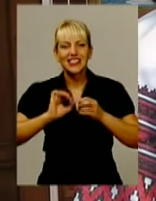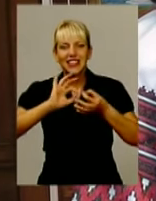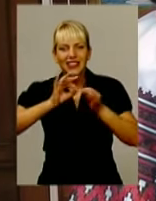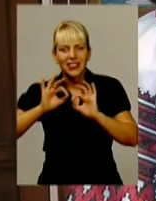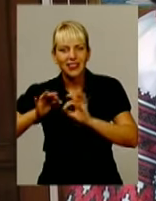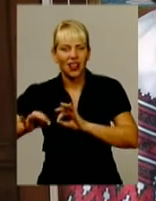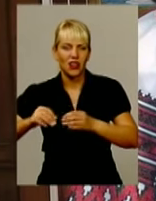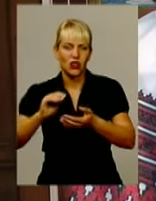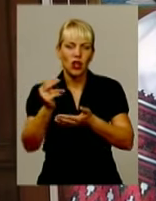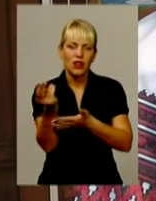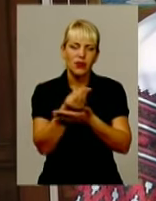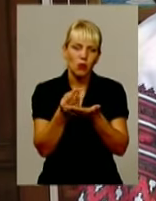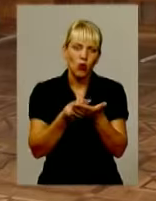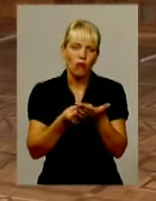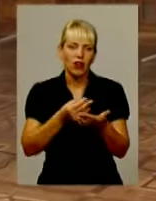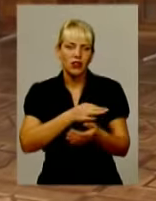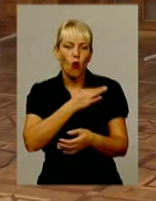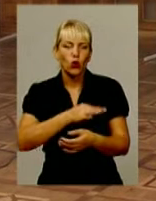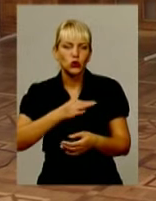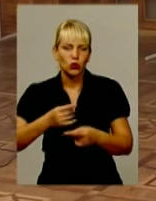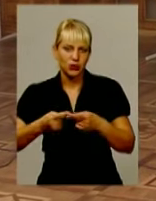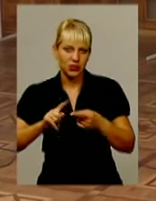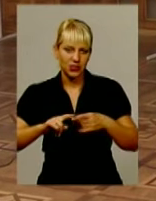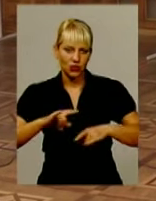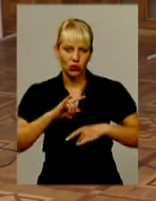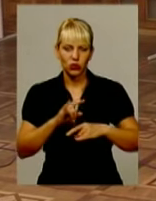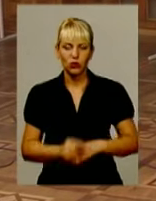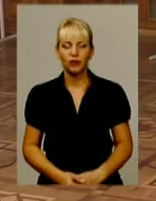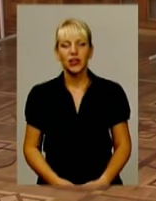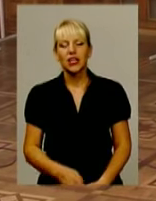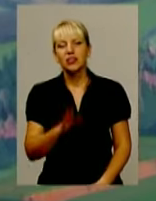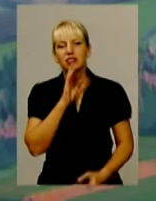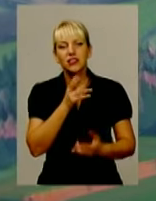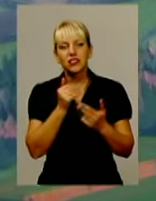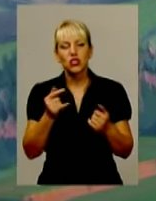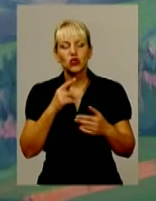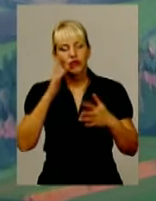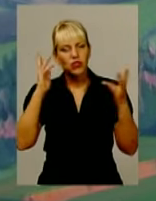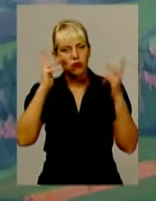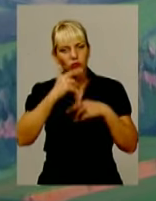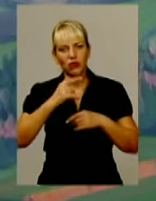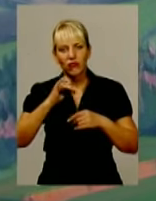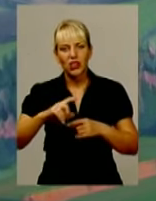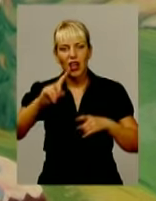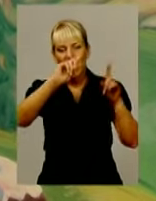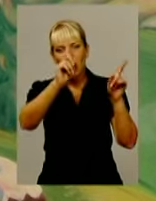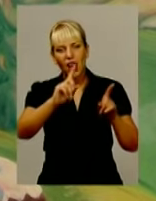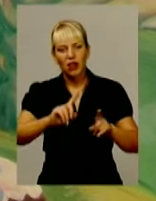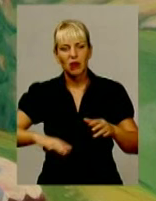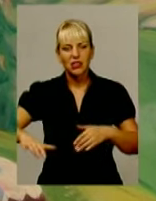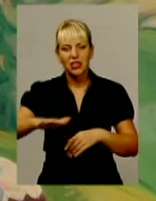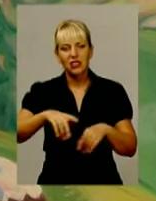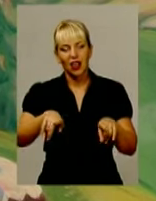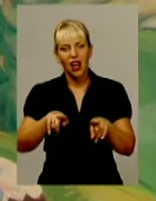і оздоблення цих костюмів. Художниця, зізнається, безмежно закохана в Карпатський край. Звідси й такі реалістичні